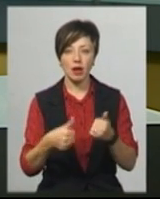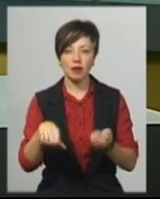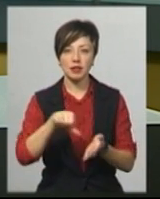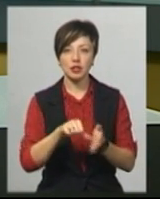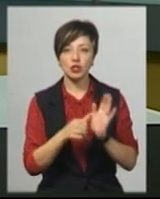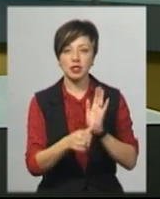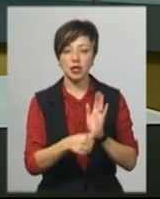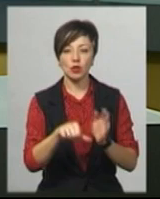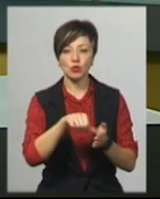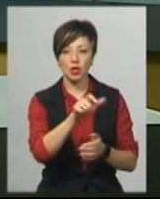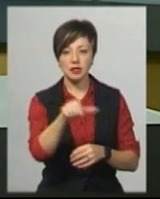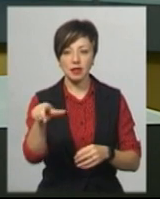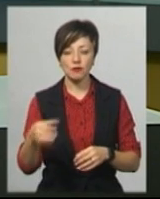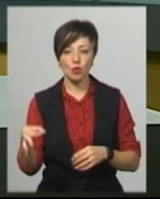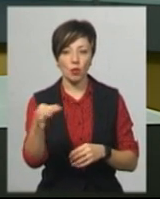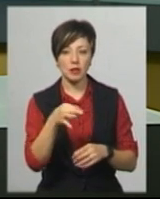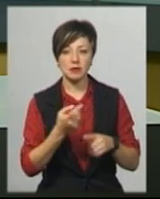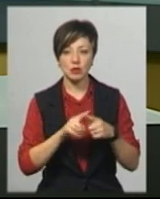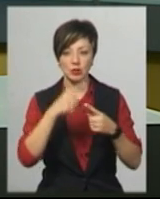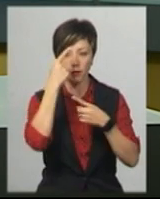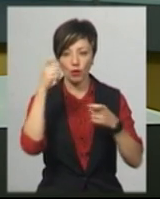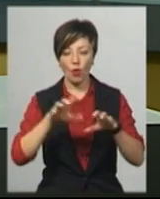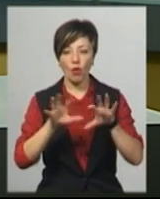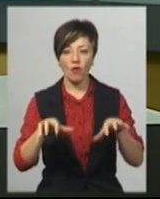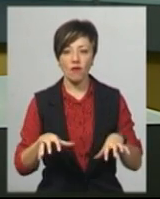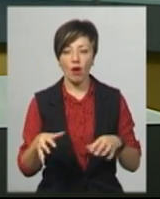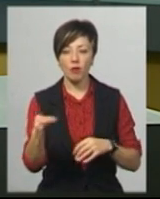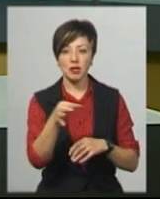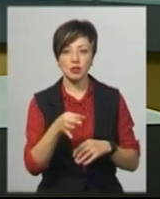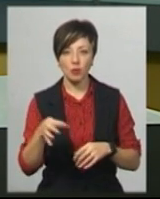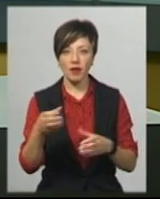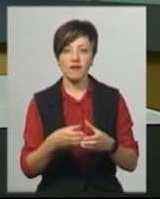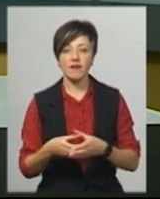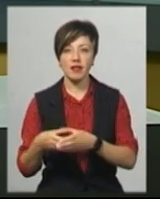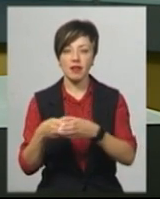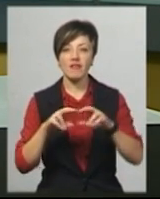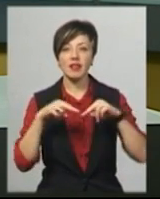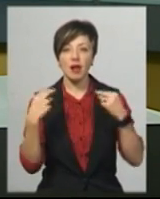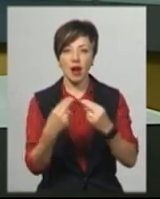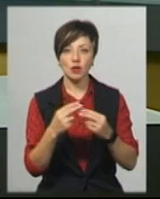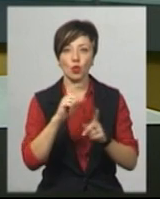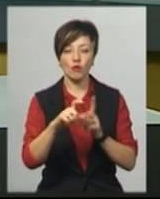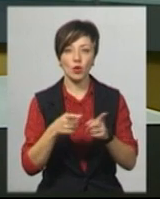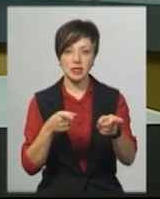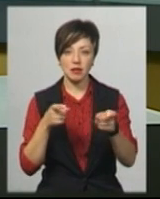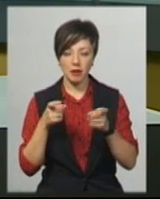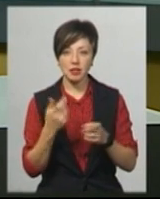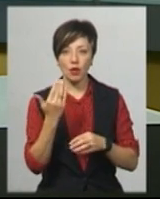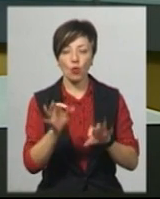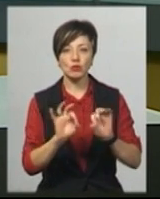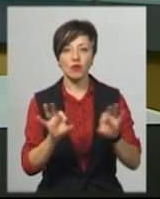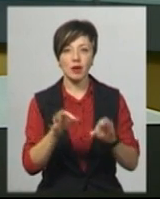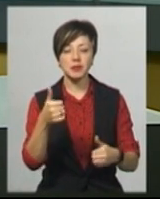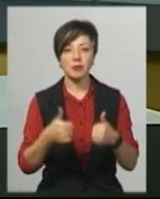участь 60 учасників з області. Про це повідомив голова Хмельницької обласної федерації з кульової стрільби Петро Бардецький. За його